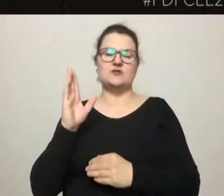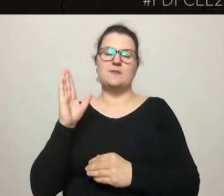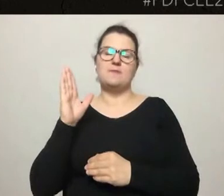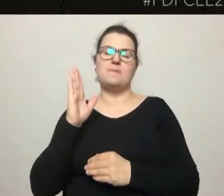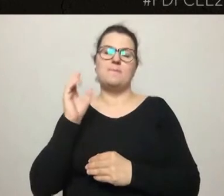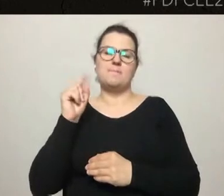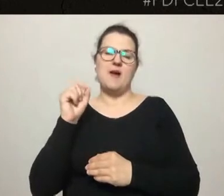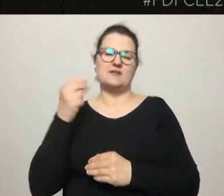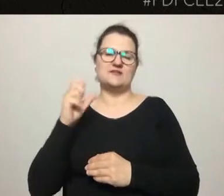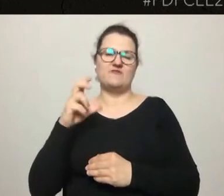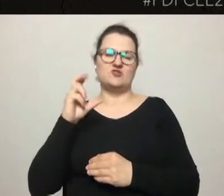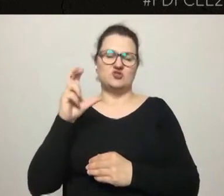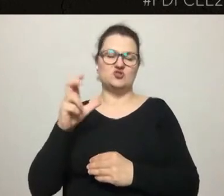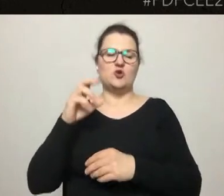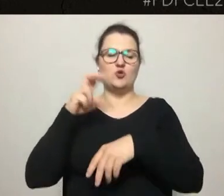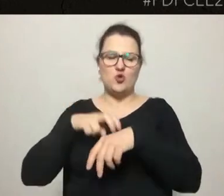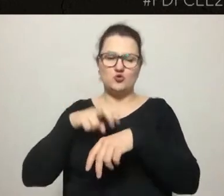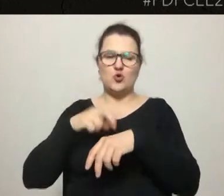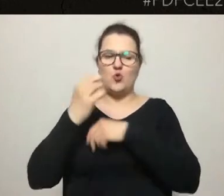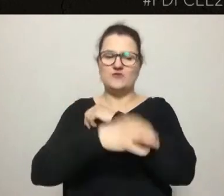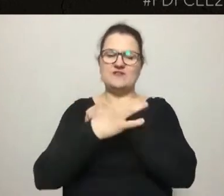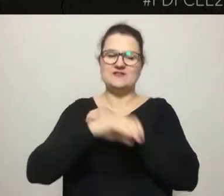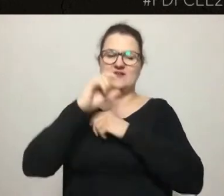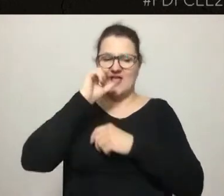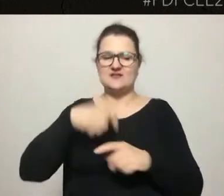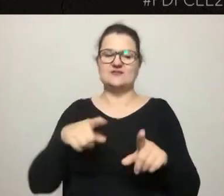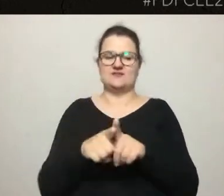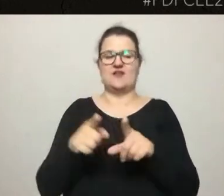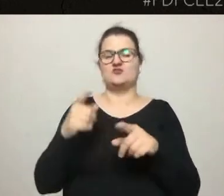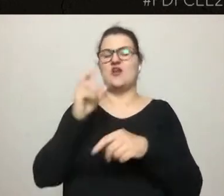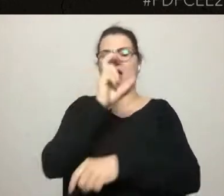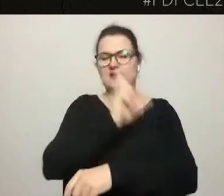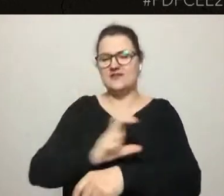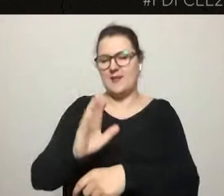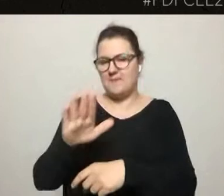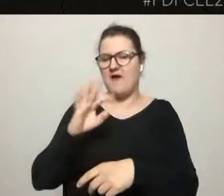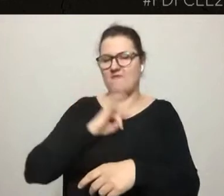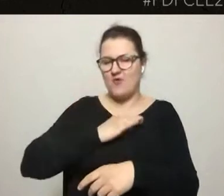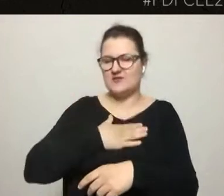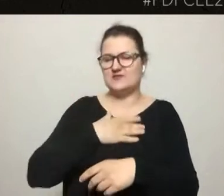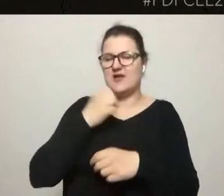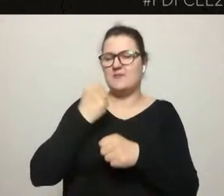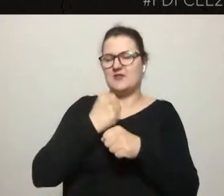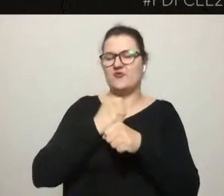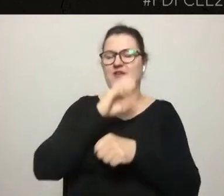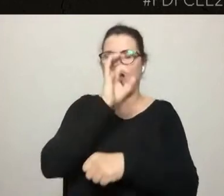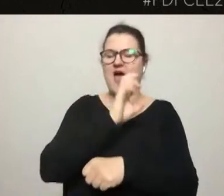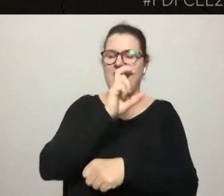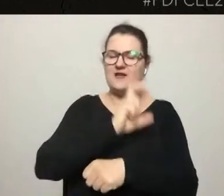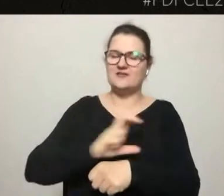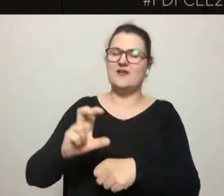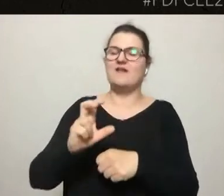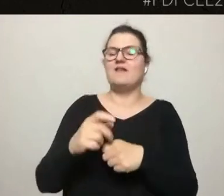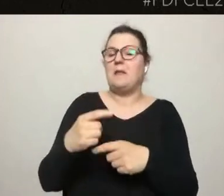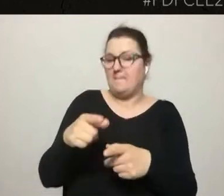też osobę, która prowadzi swoją własną pracownię projektową. I Łukasz, Ty chyba byłeś jednym z pierwszych, który przeszedł online